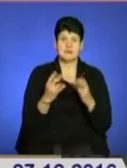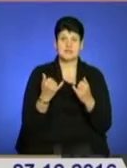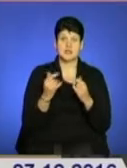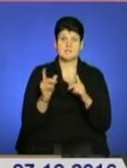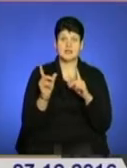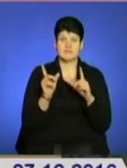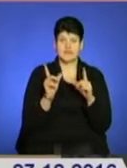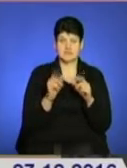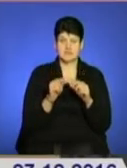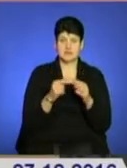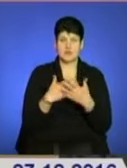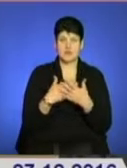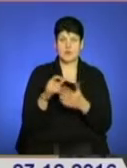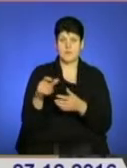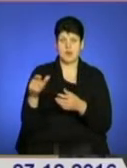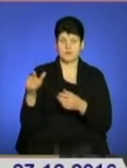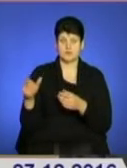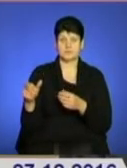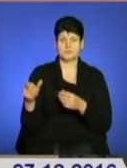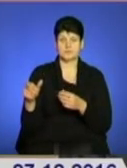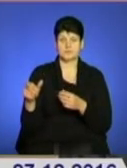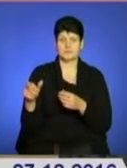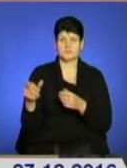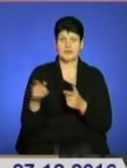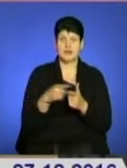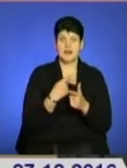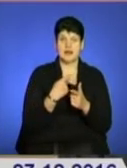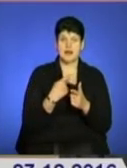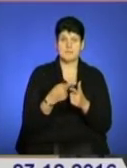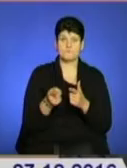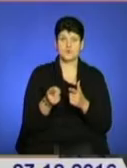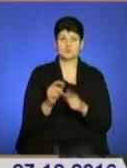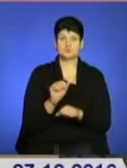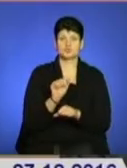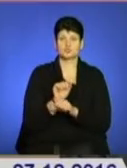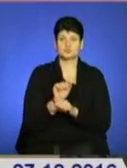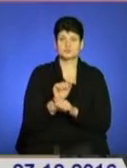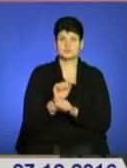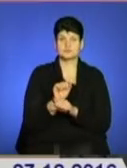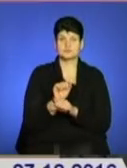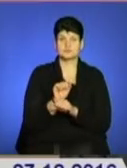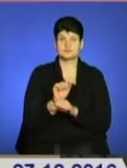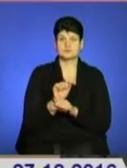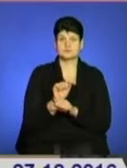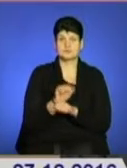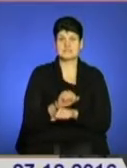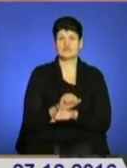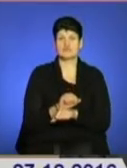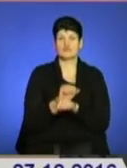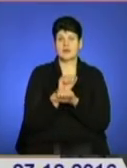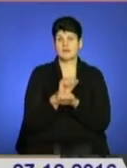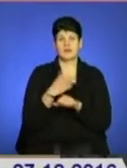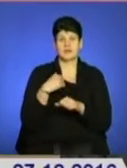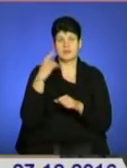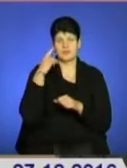громадськості чи пасажирів, або просто зупиниться. Ну, страйкувати, я не думаю, що вже хтось